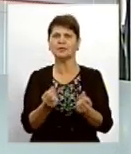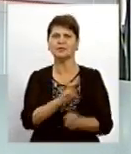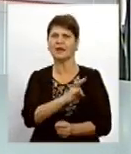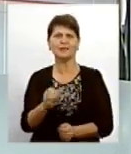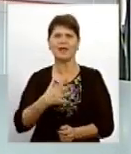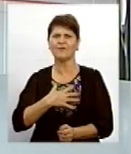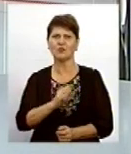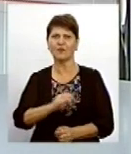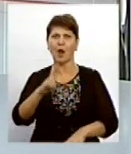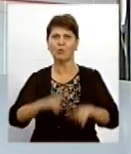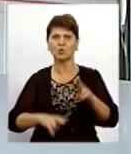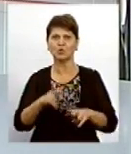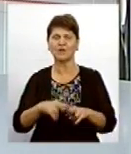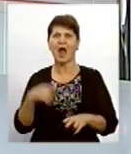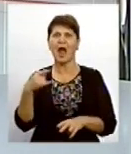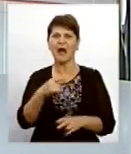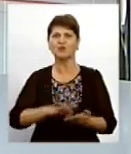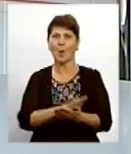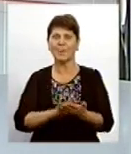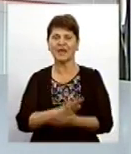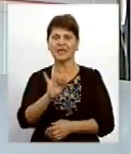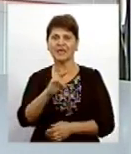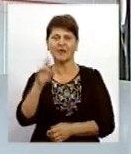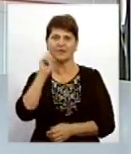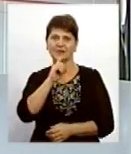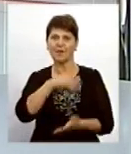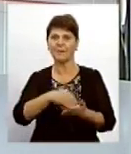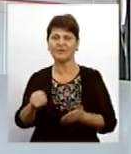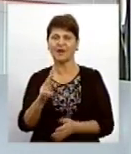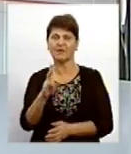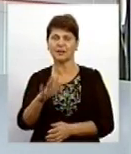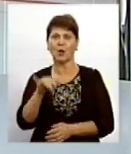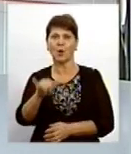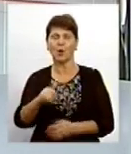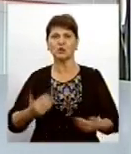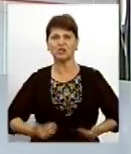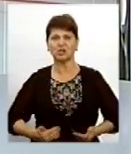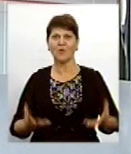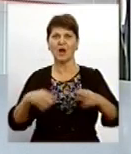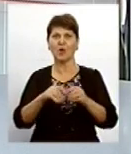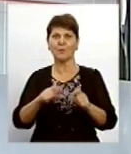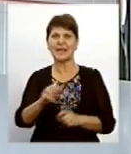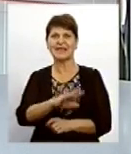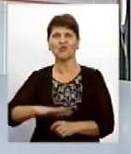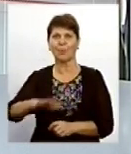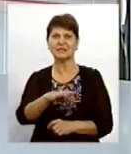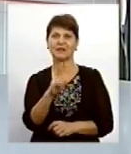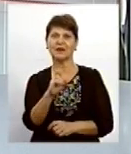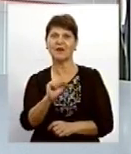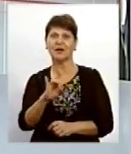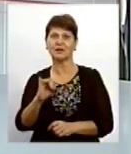невдоволені будівництвом автомийки та вінничани, які придбали квартири у житловому комплексі «Європейські квартали».